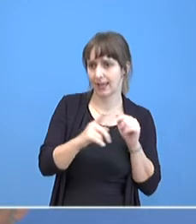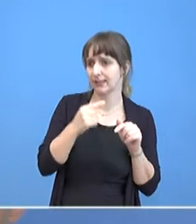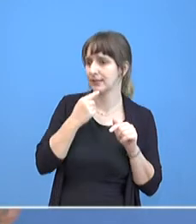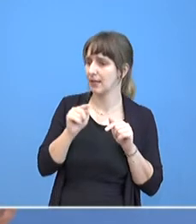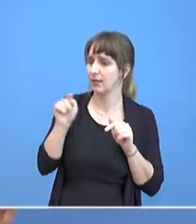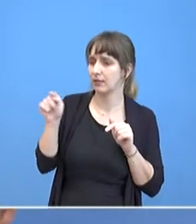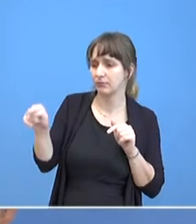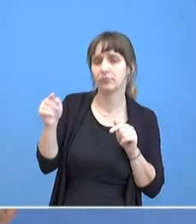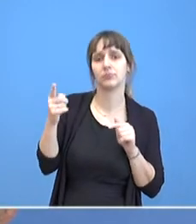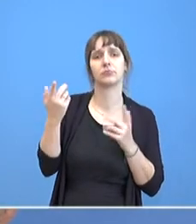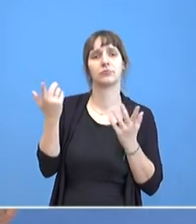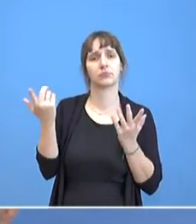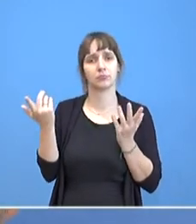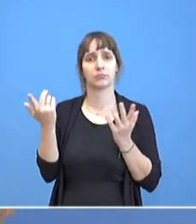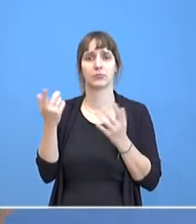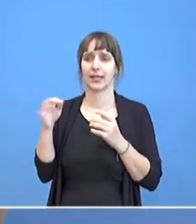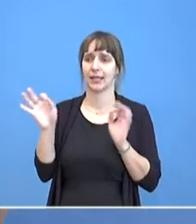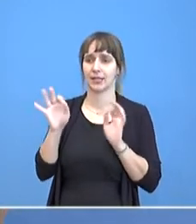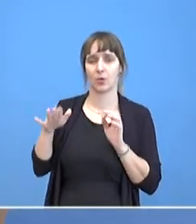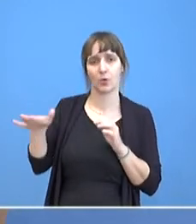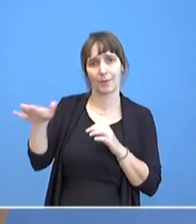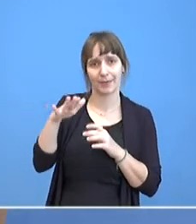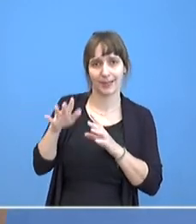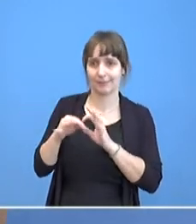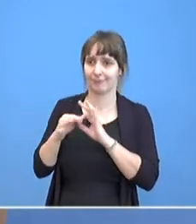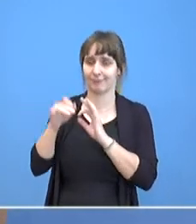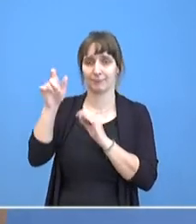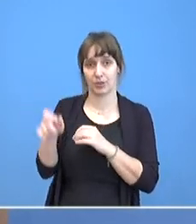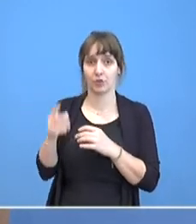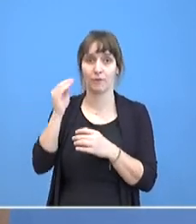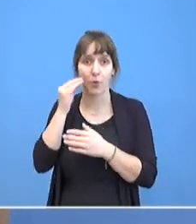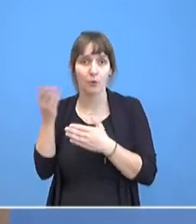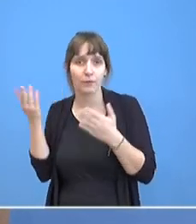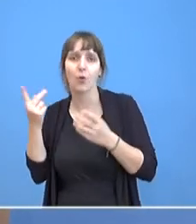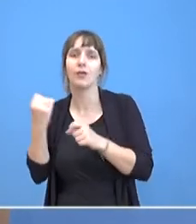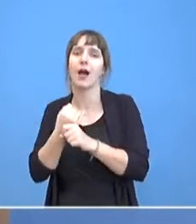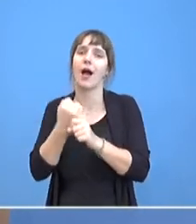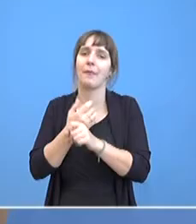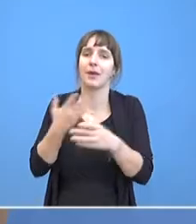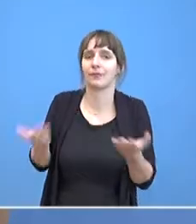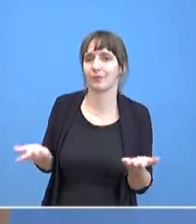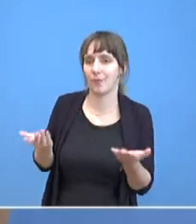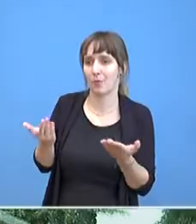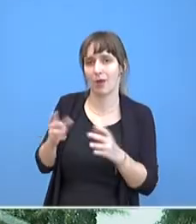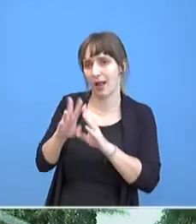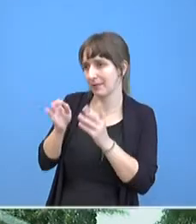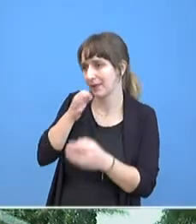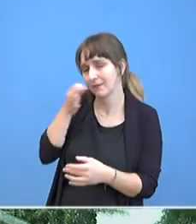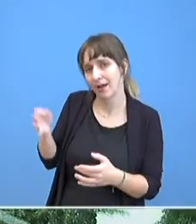oder nach dem Arbeitsplatz? Eine grundsätzliche Frage ist das an das Bundesministerium für Gesundheit.